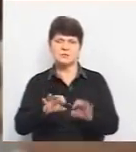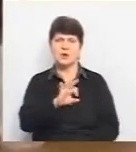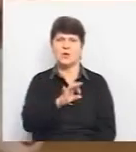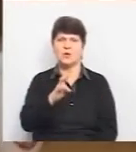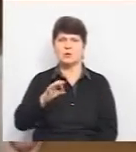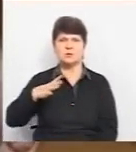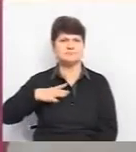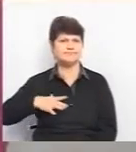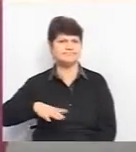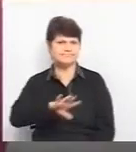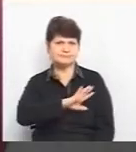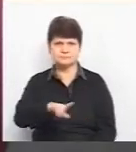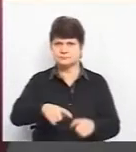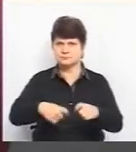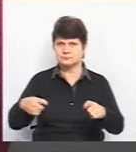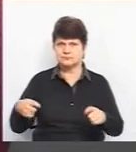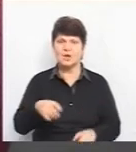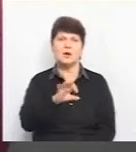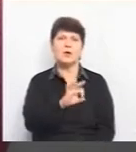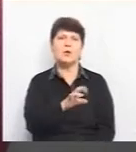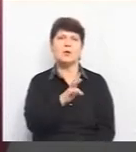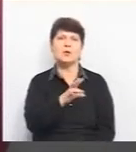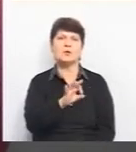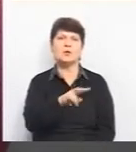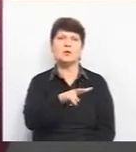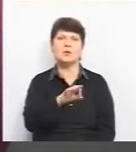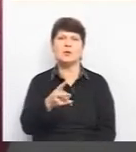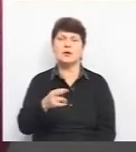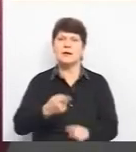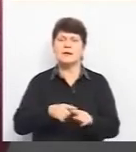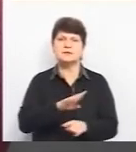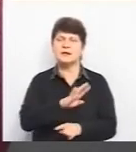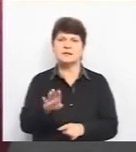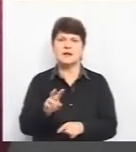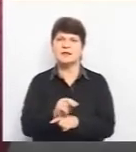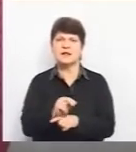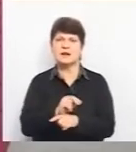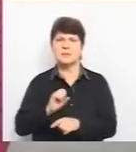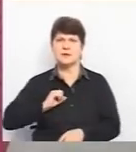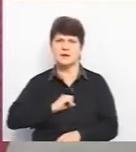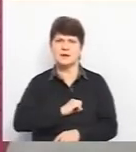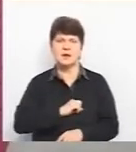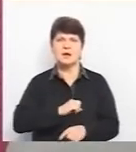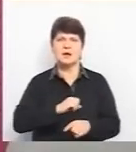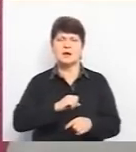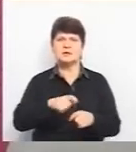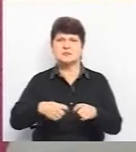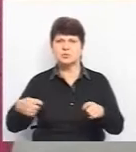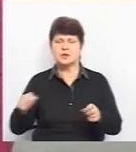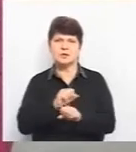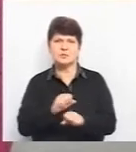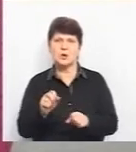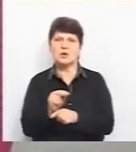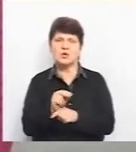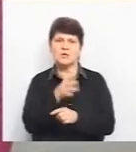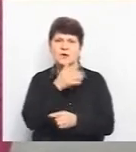не терпить зволікань. Онкологія – це не терапія, її запускати не можна. Її треба лікувати вчасно.